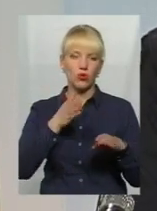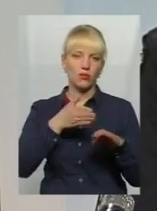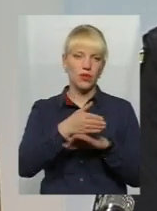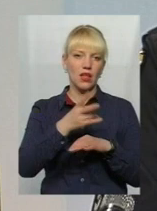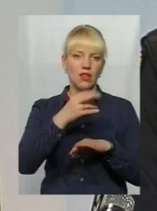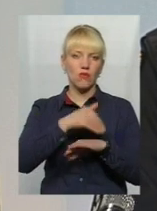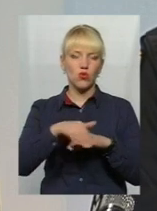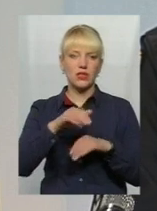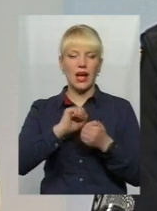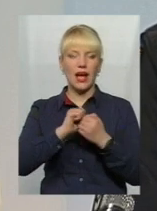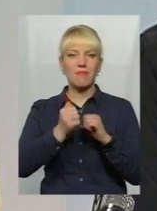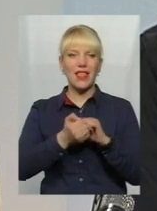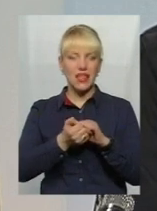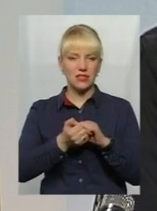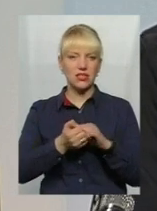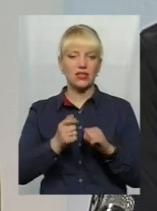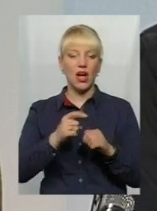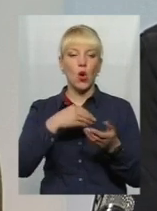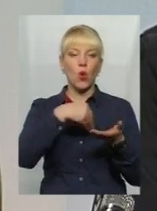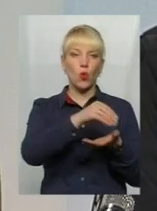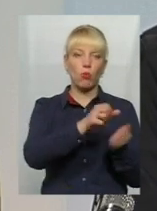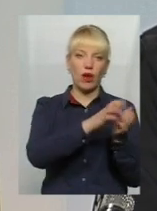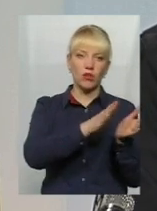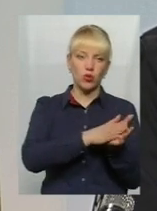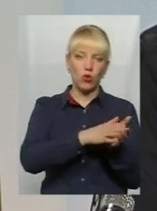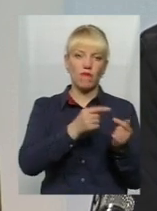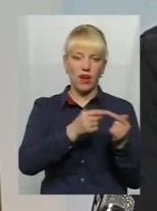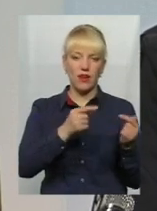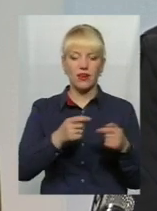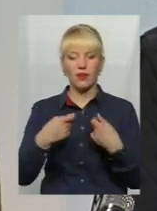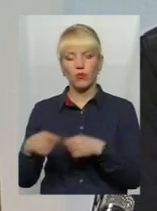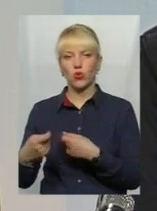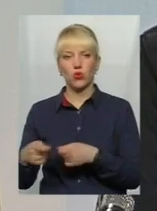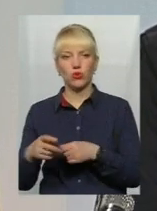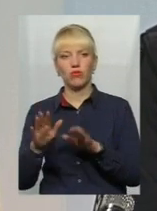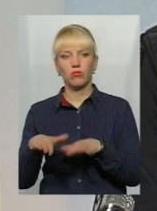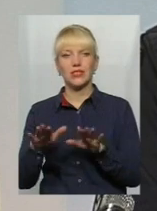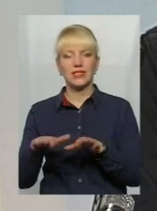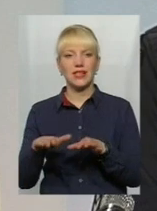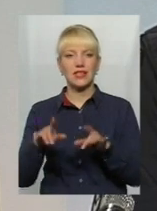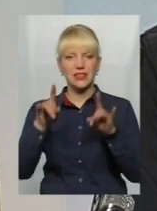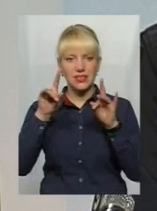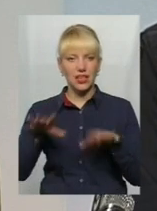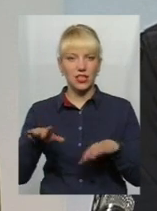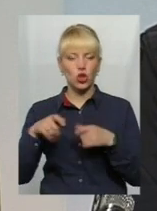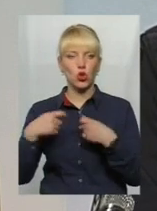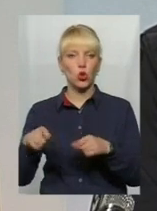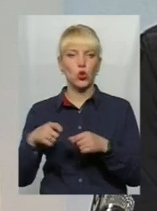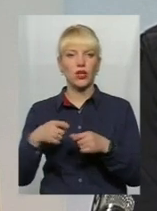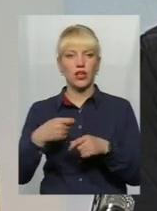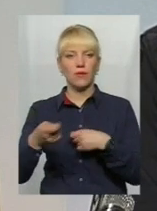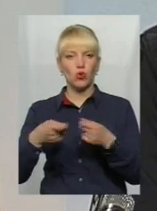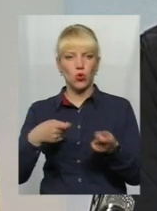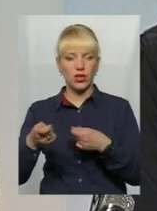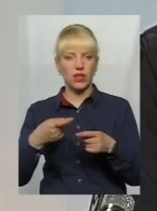скуповують певний товар і, відповідно, в подальшому його реалізують вже в місцях стихійної торгівлі. Це одна категорія осіб. Інша категорія